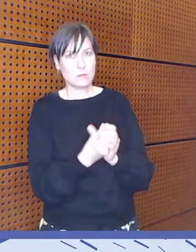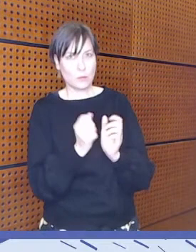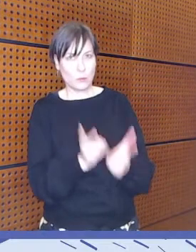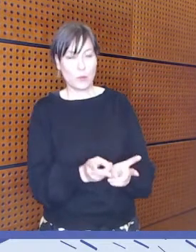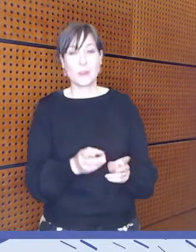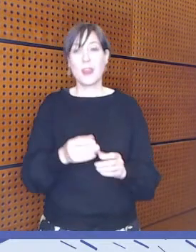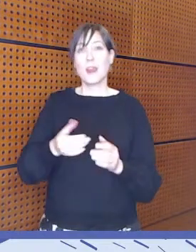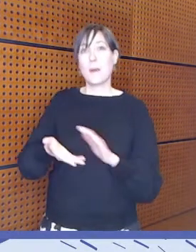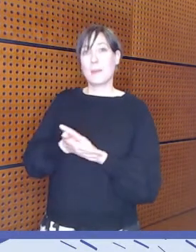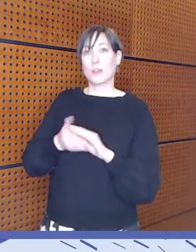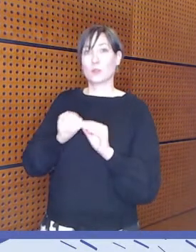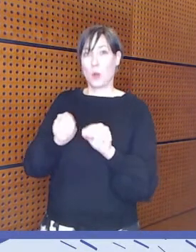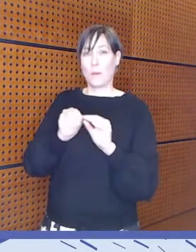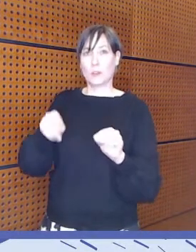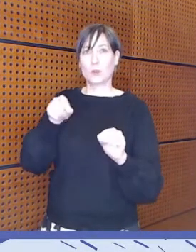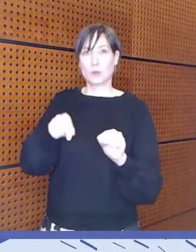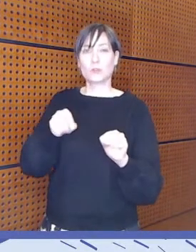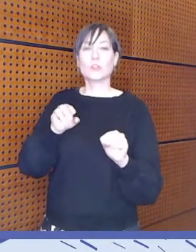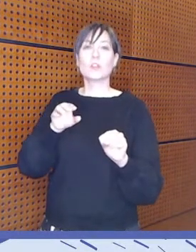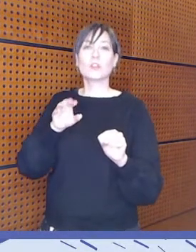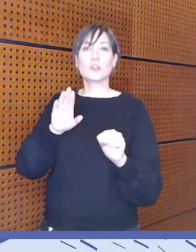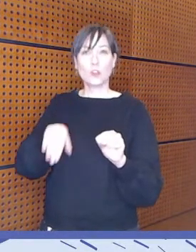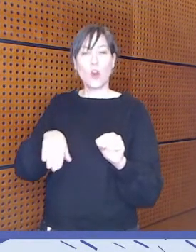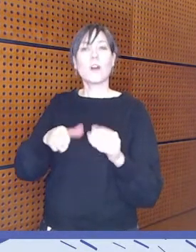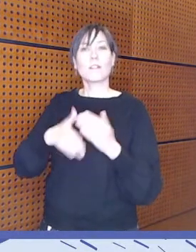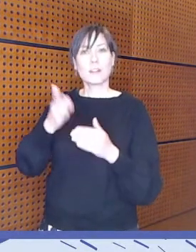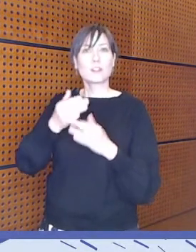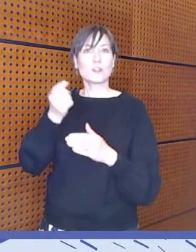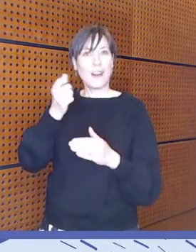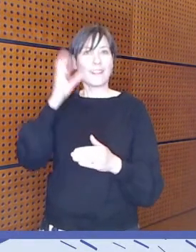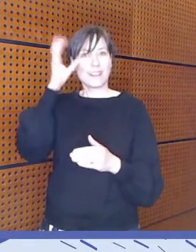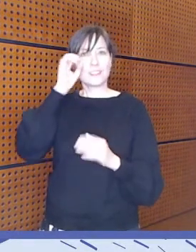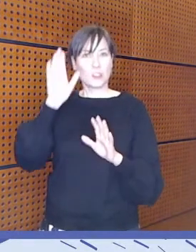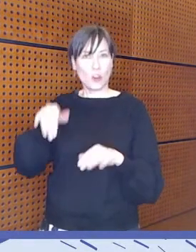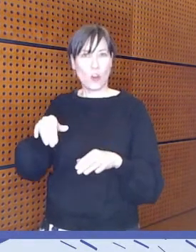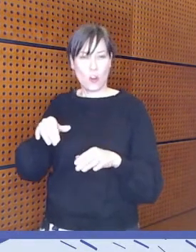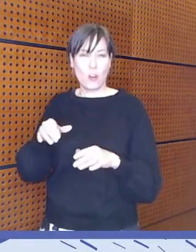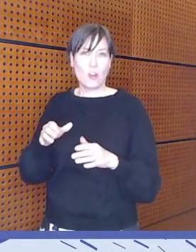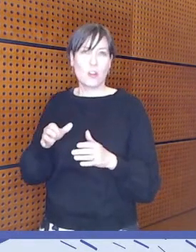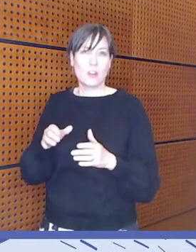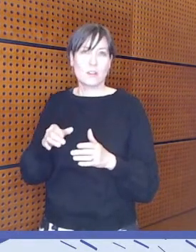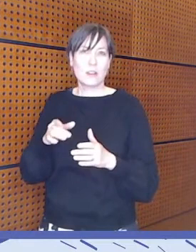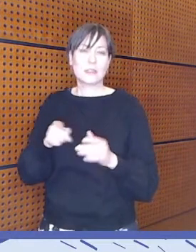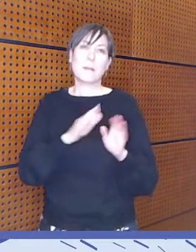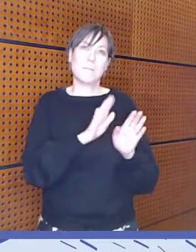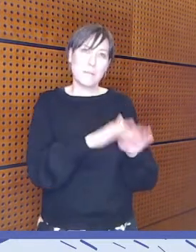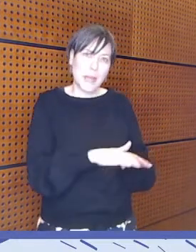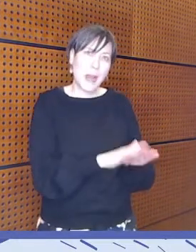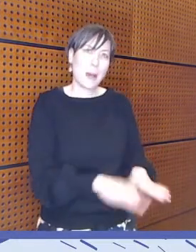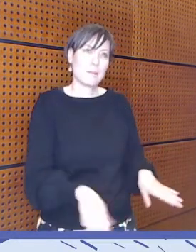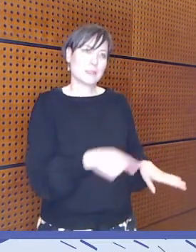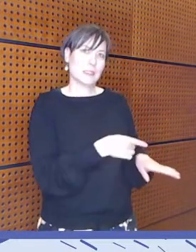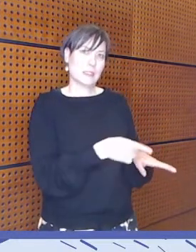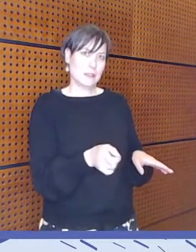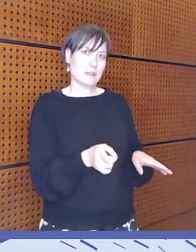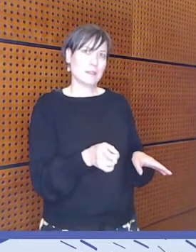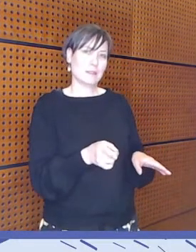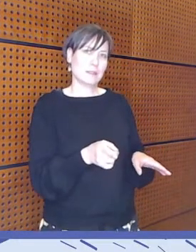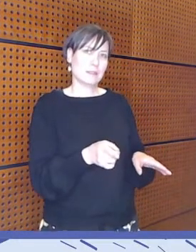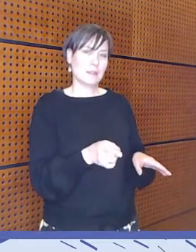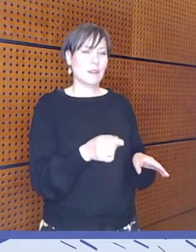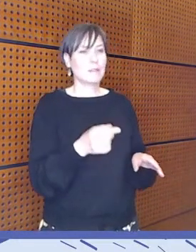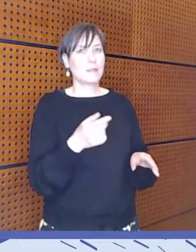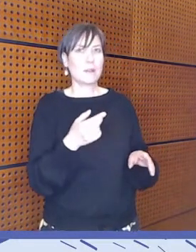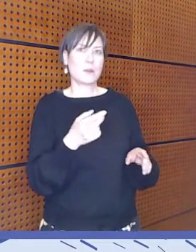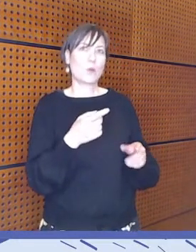aitaa on jo purettu jonkin verran, että pienten lasten kohdalla sitten nämä kysymykset on luonnollisesti osittain sitten vähän